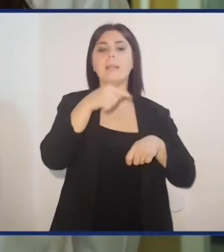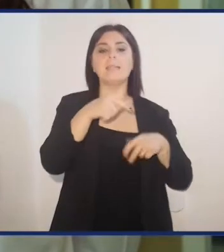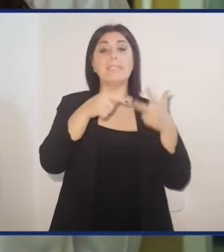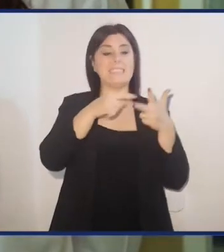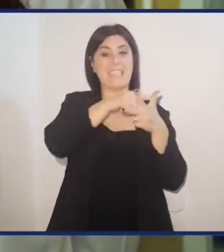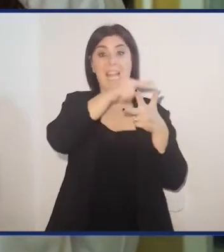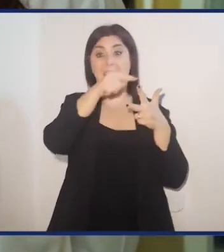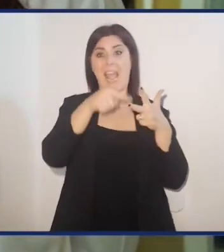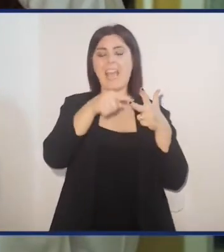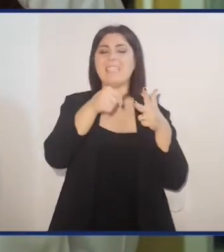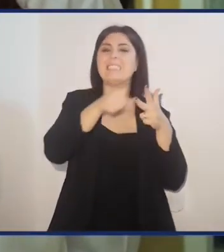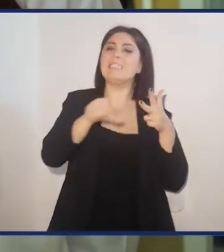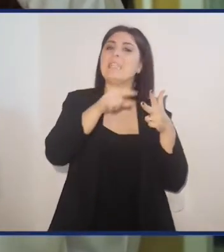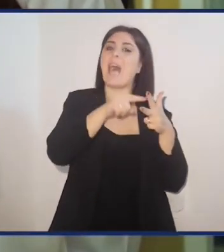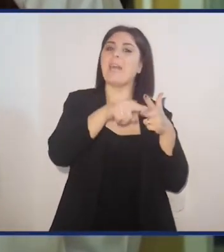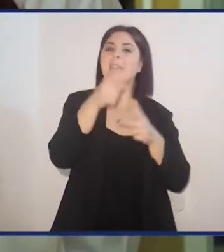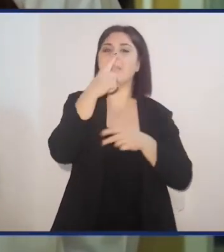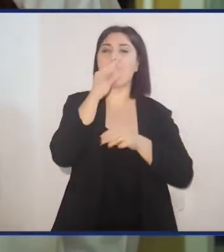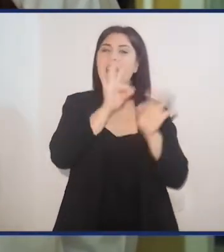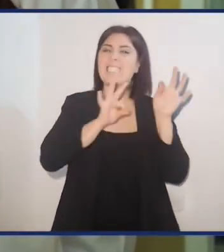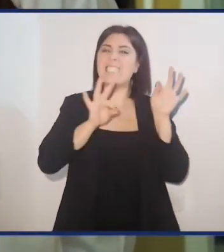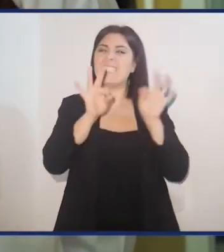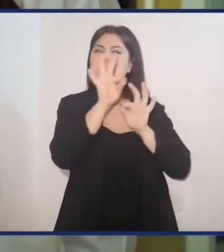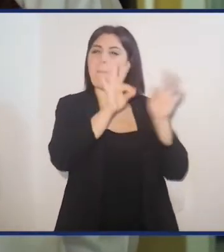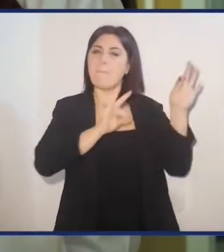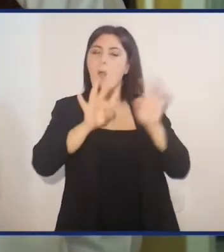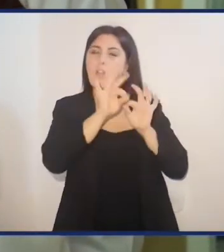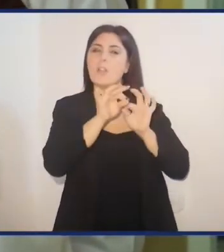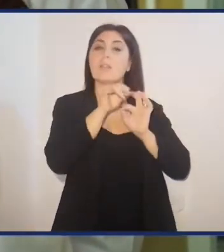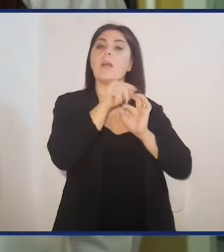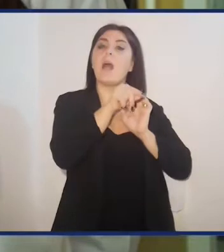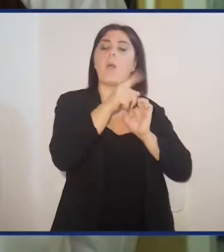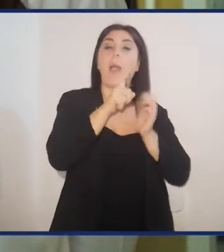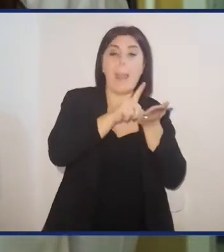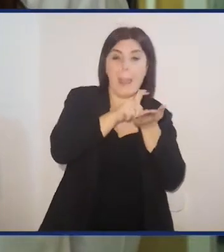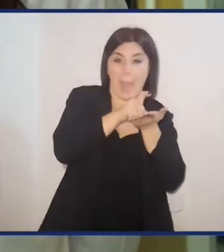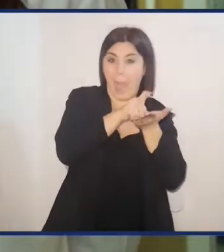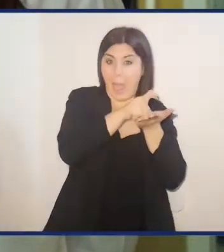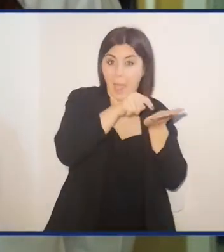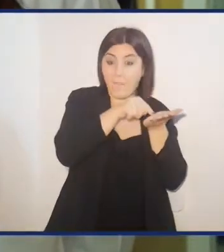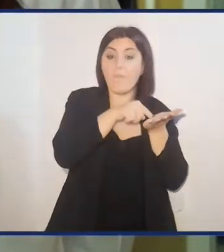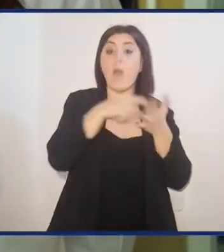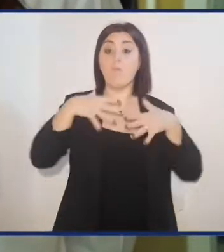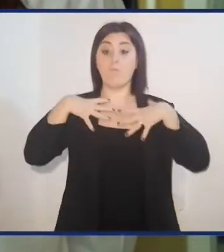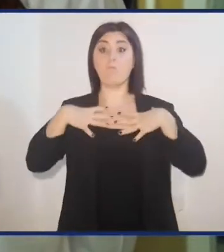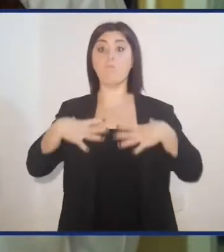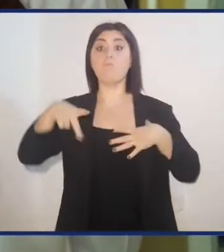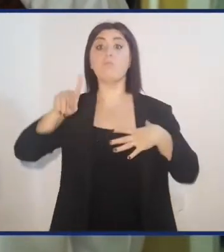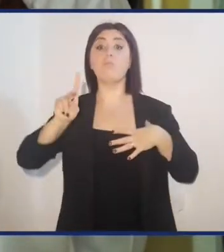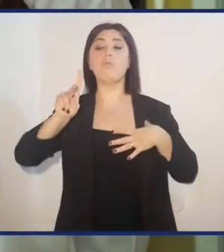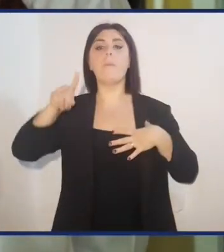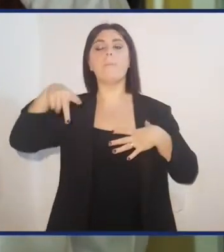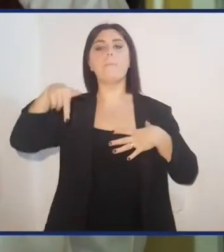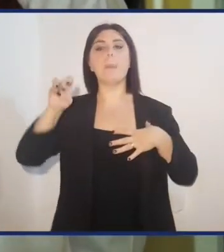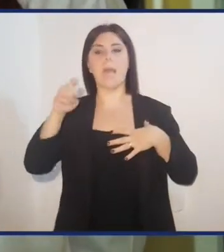tre dei stadi del nostro insetto Hermesilucens. Le larve, le subie delle pupe, che non